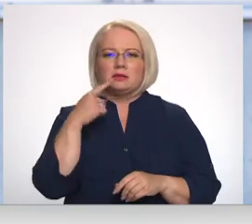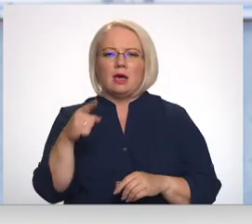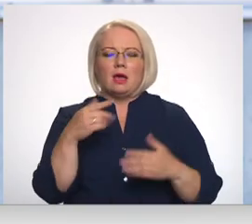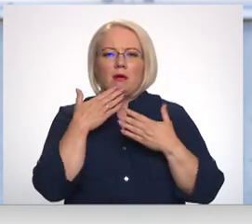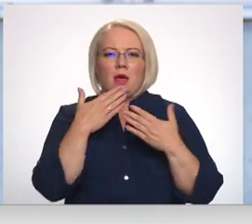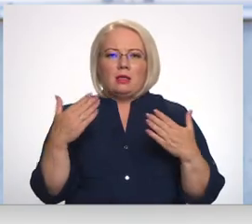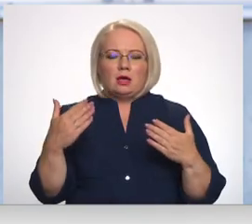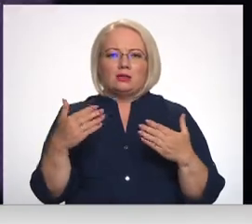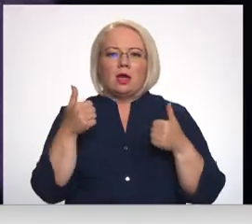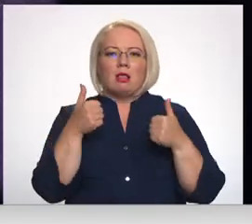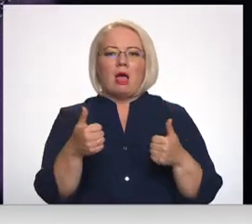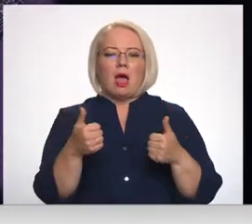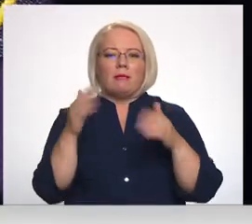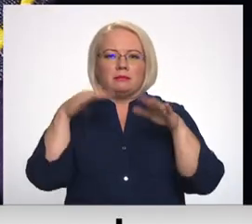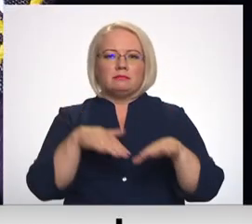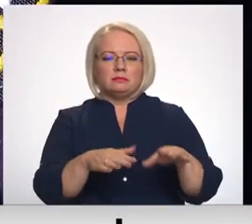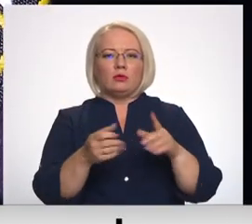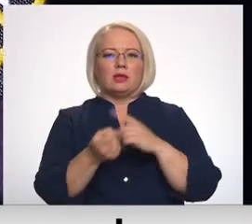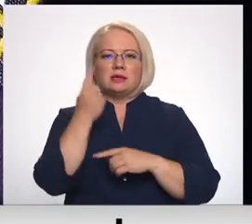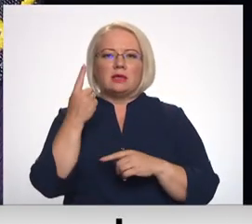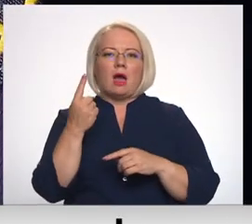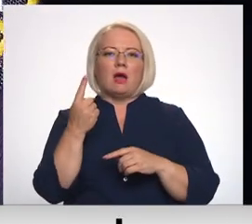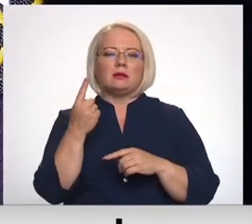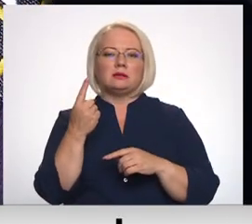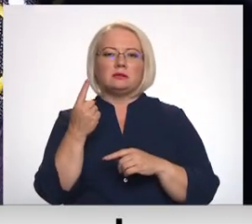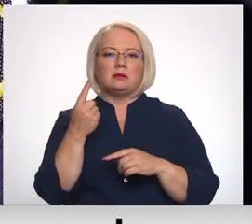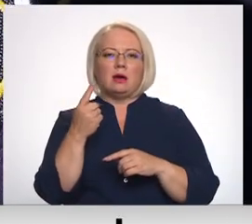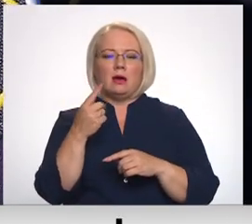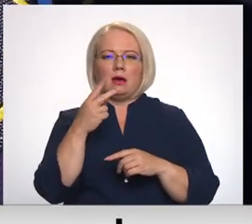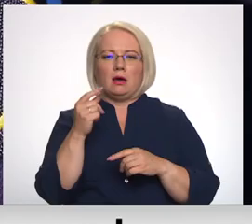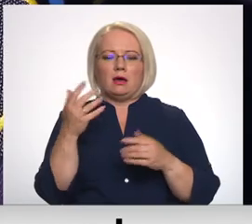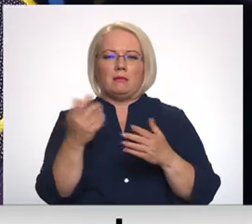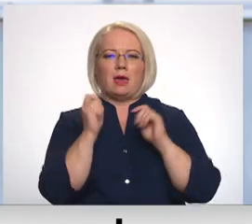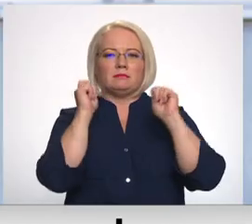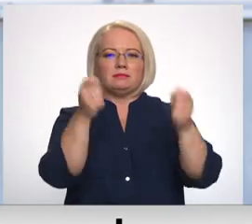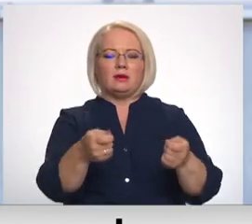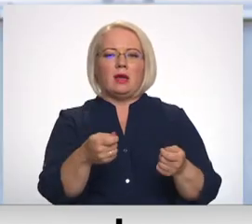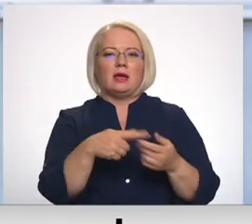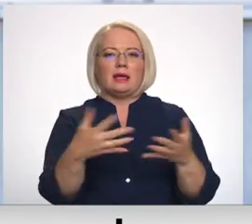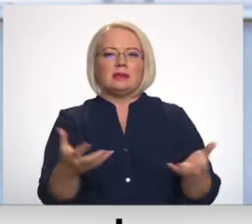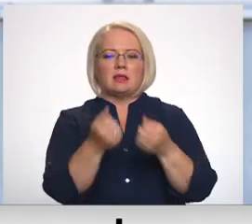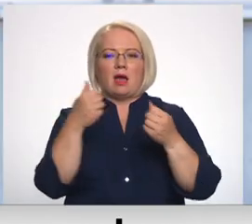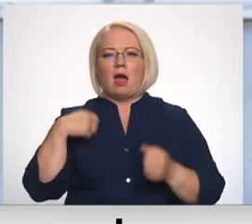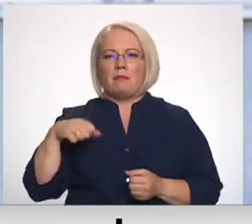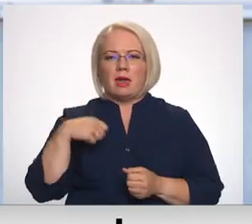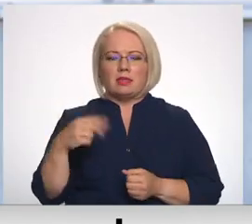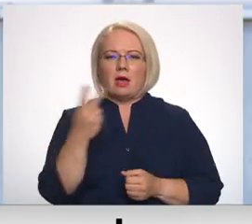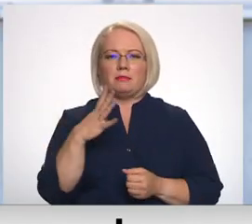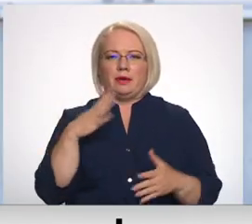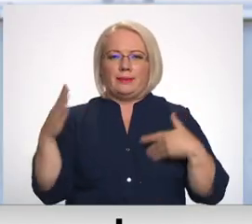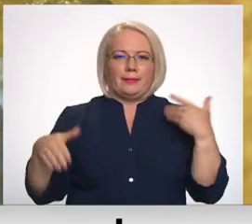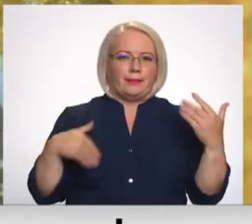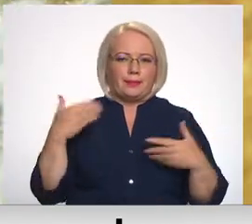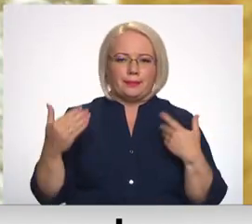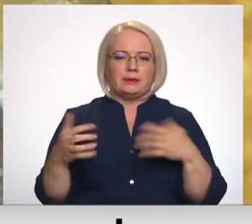rīņķim, diezgan labi lidoju un sanāca, var teikt, praktiski, nomestiņa pie citušie. Vēl kā tārā meitenes, abas bija diezgan satraukušās